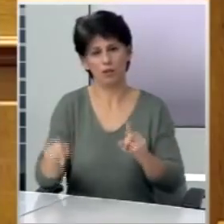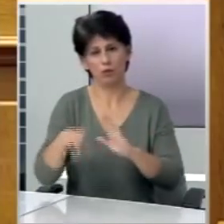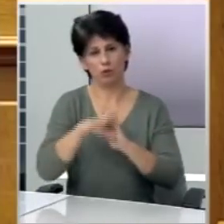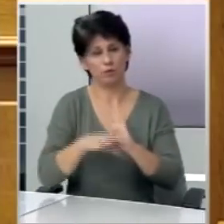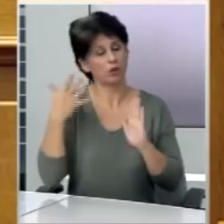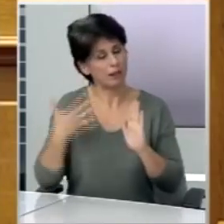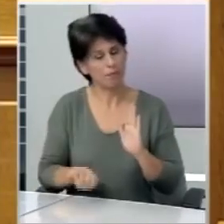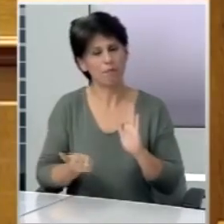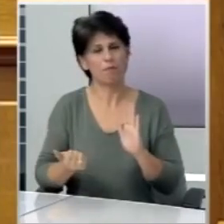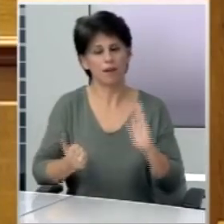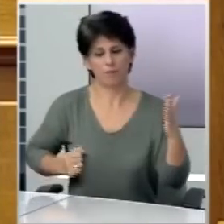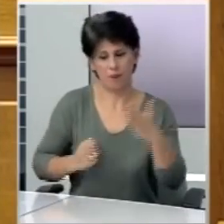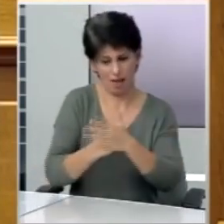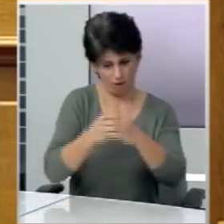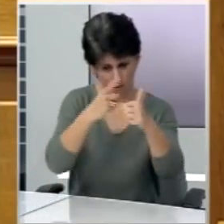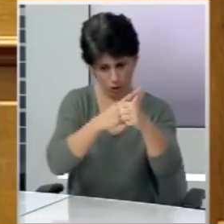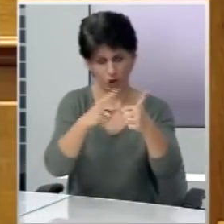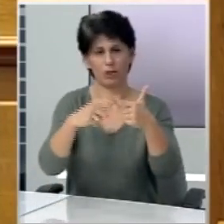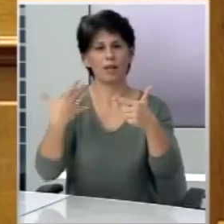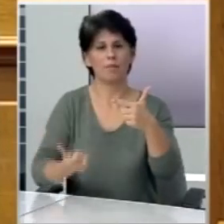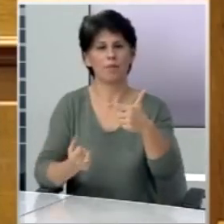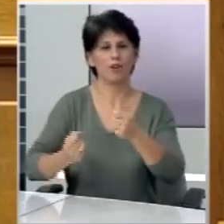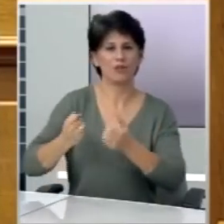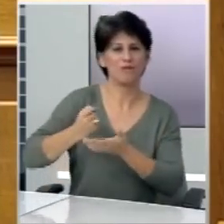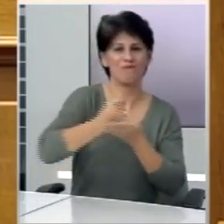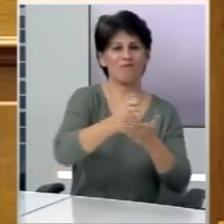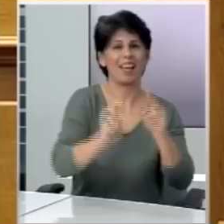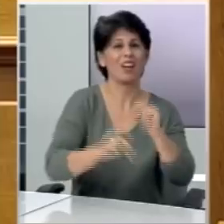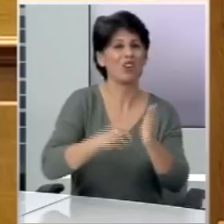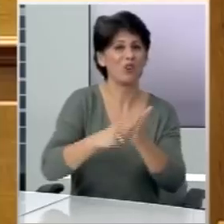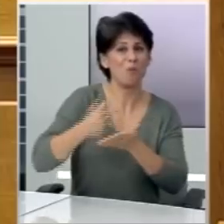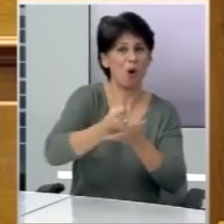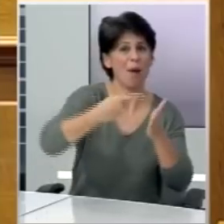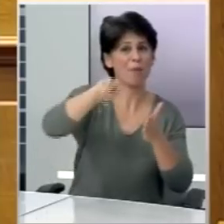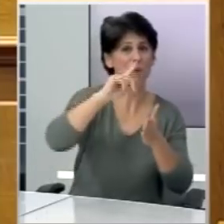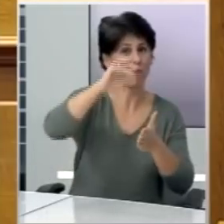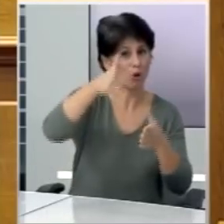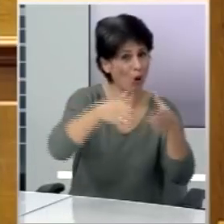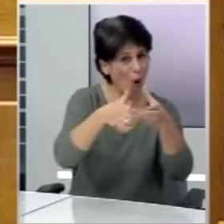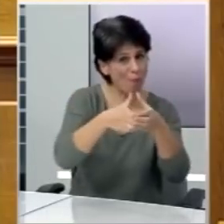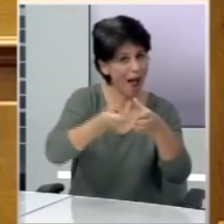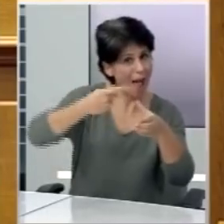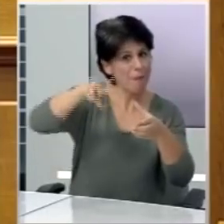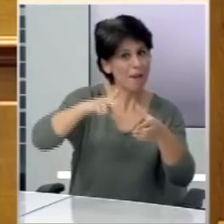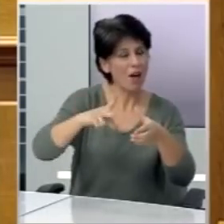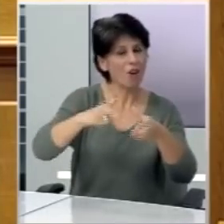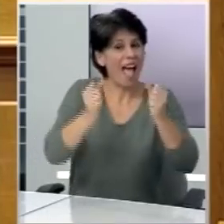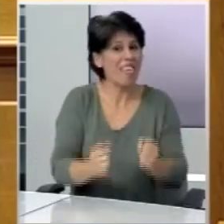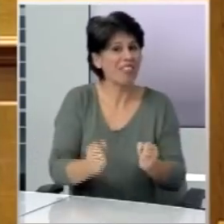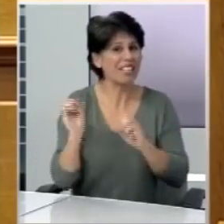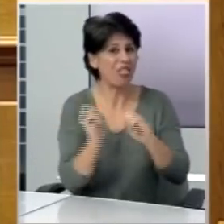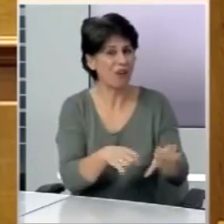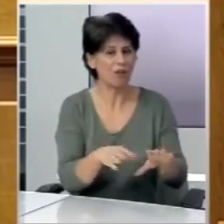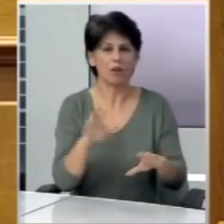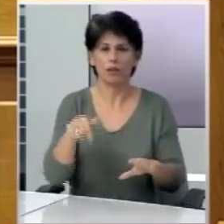όταν υπάρχουν πλαφών, όταν υπάρχουν πόνους στον εκλογικό νόμο. Και μάλιστα, προετοιμάζεται έναν εκλογικό